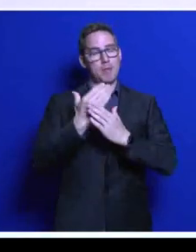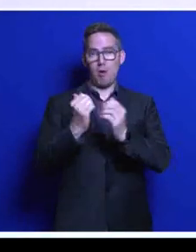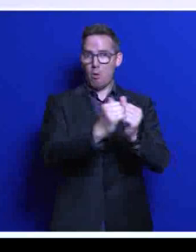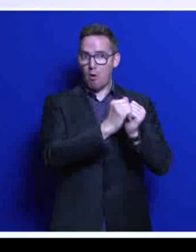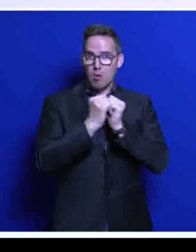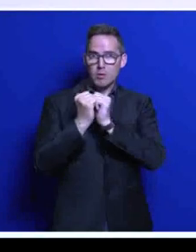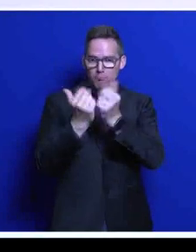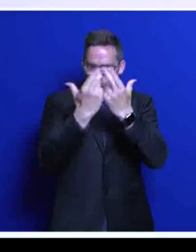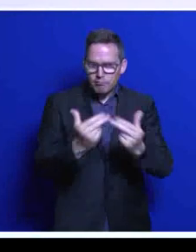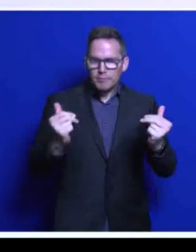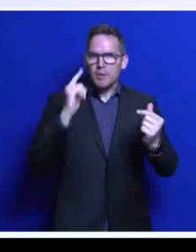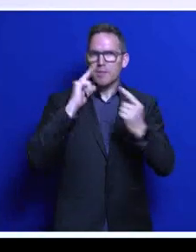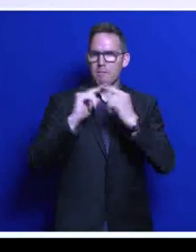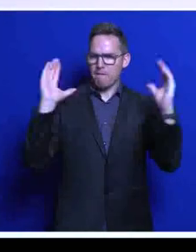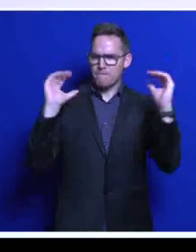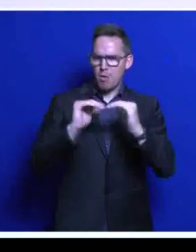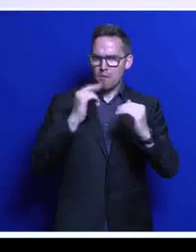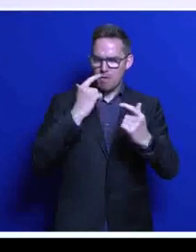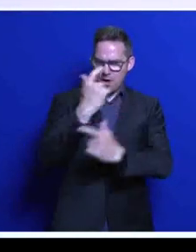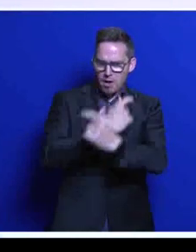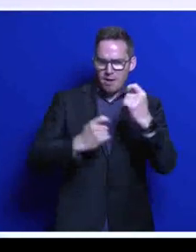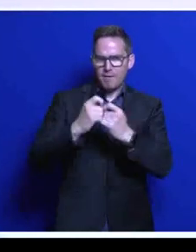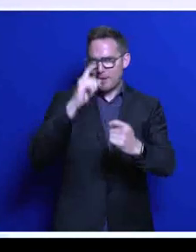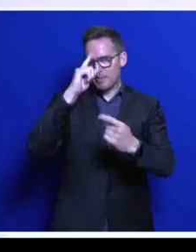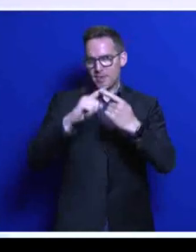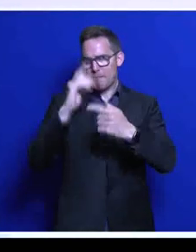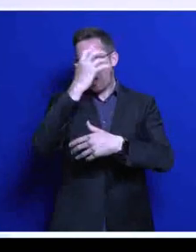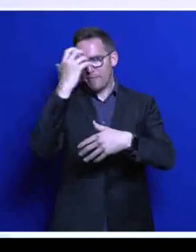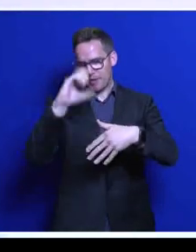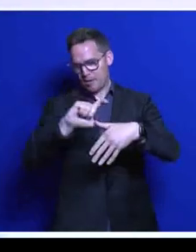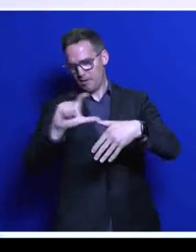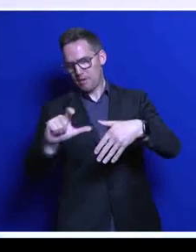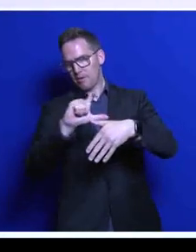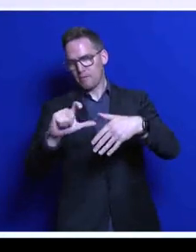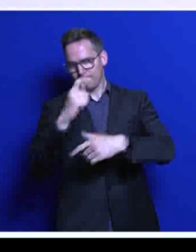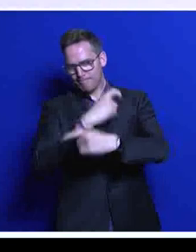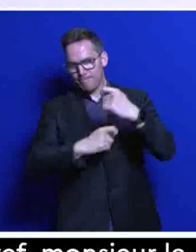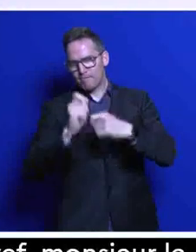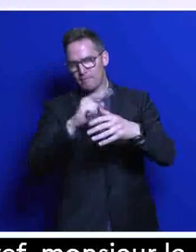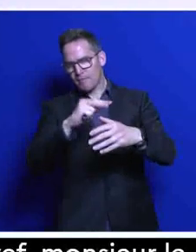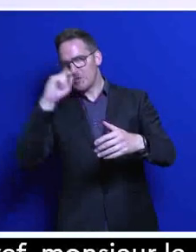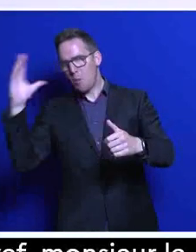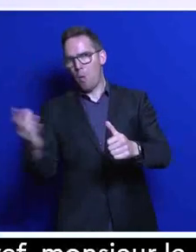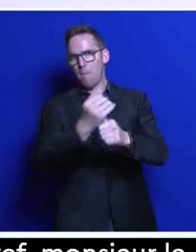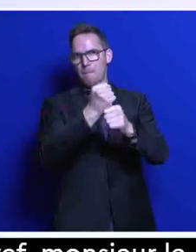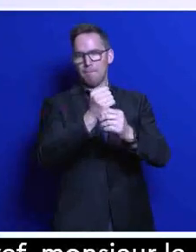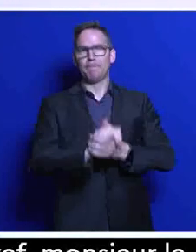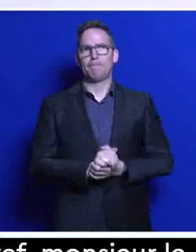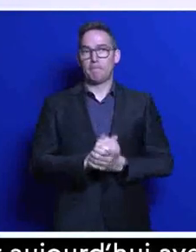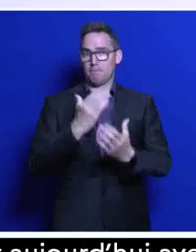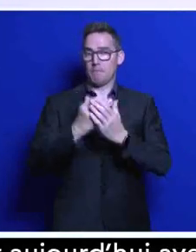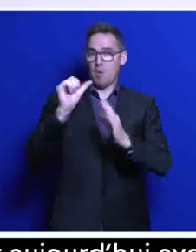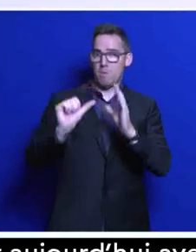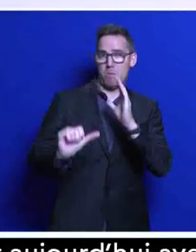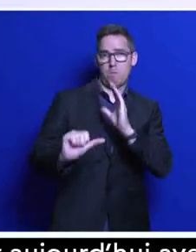ce forum d'affaires Vision Golf. Ce forum est une grande première. C'est la